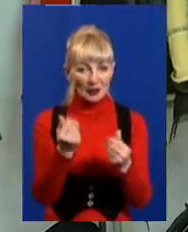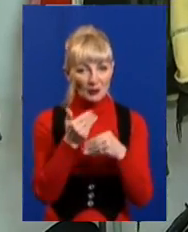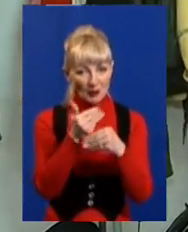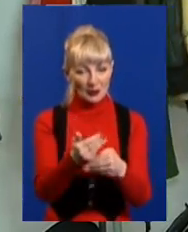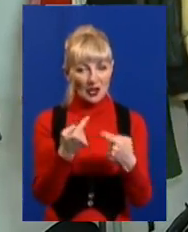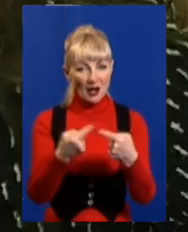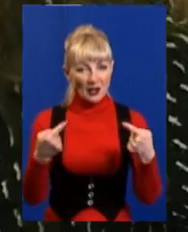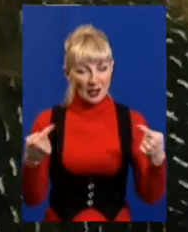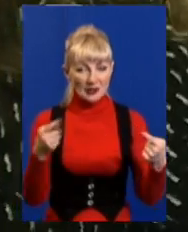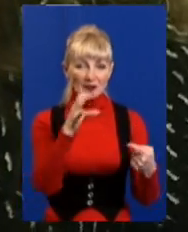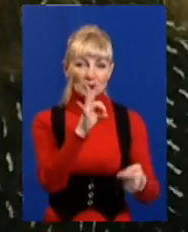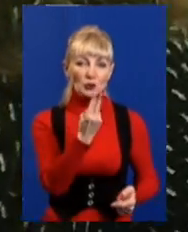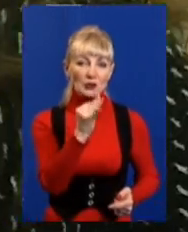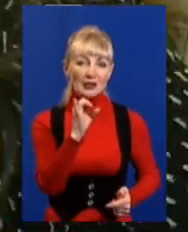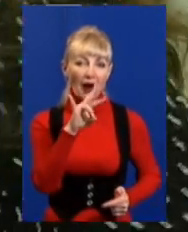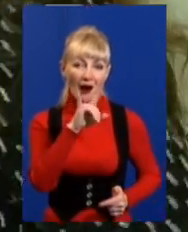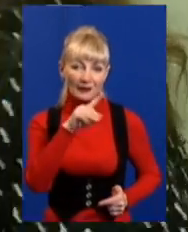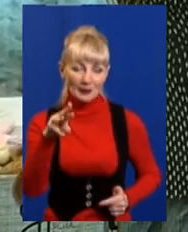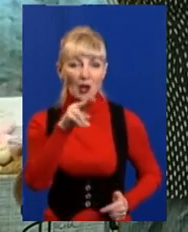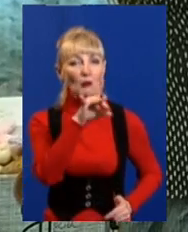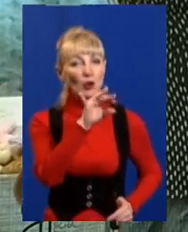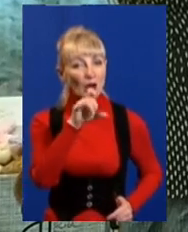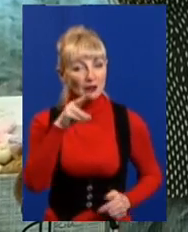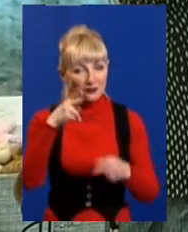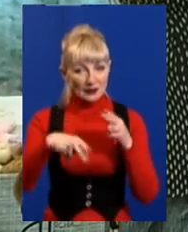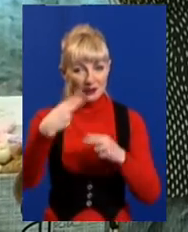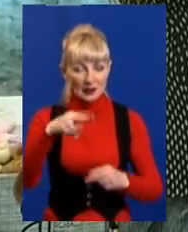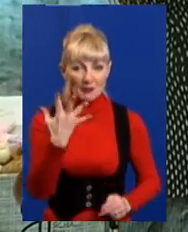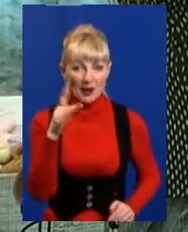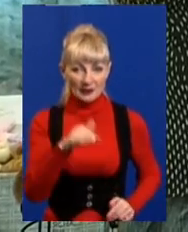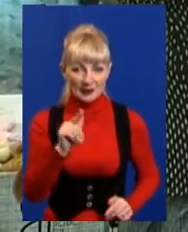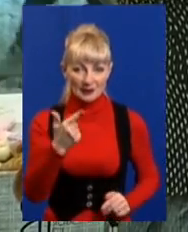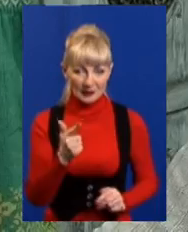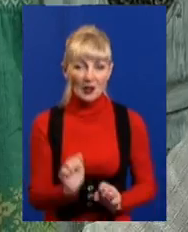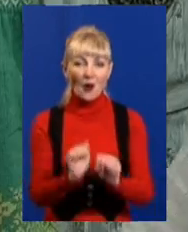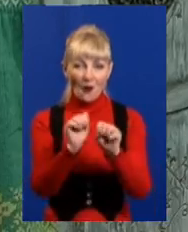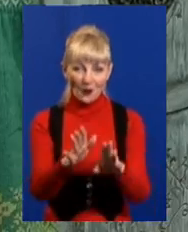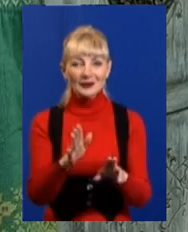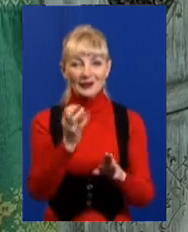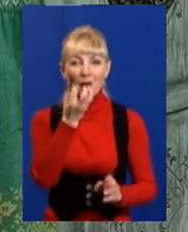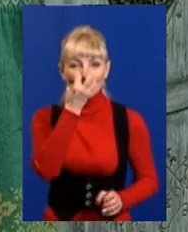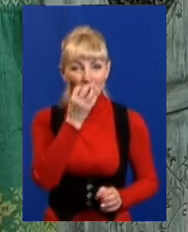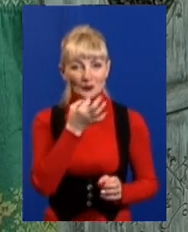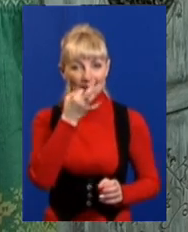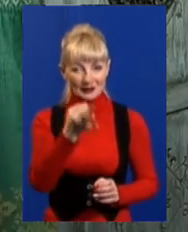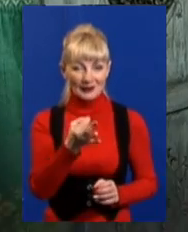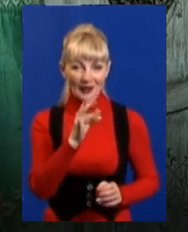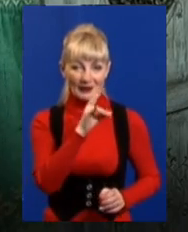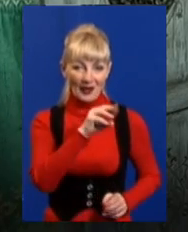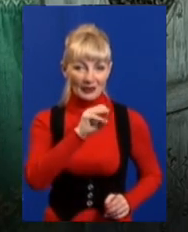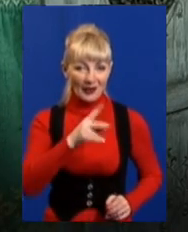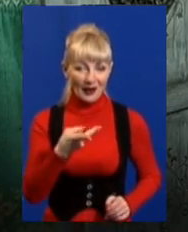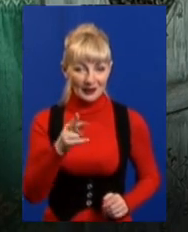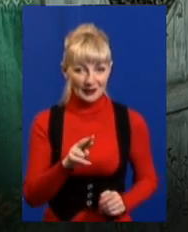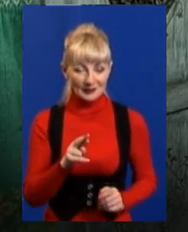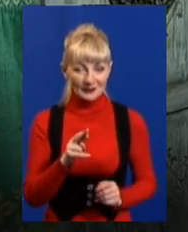різним соціальним проєктам. Наприкінці грудня 5 тисяч гривень віддали лікарняним клоунам, розповідає Наталя. Насправді